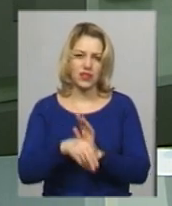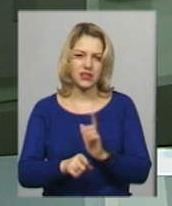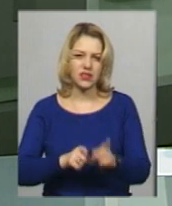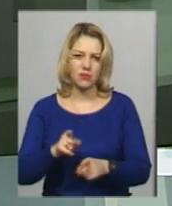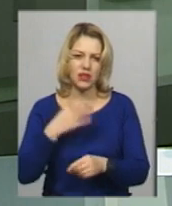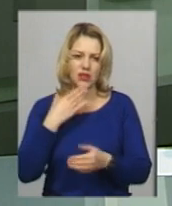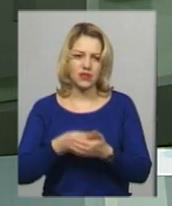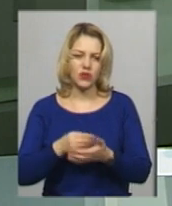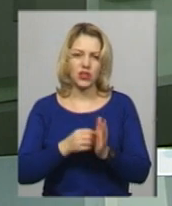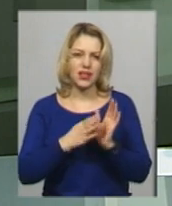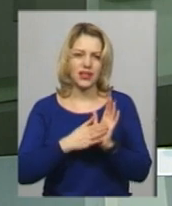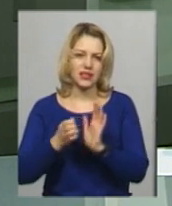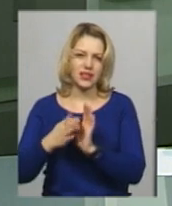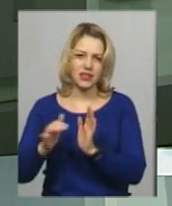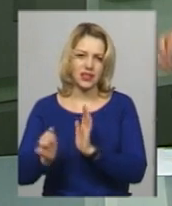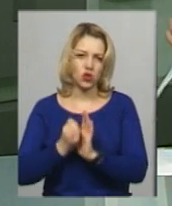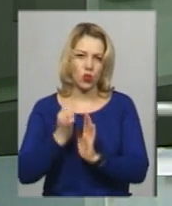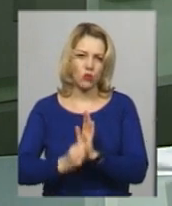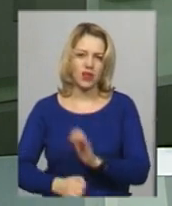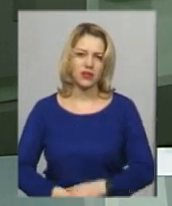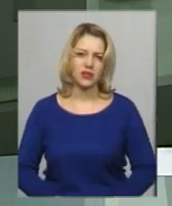реєстраційні документи.